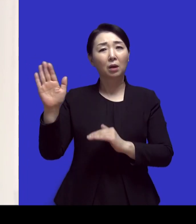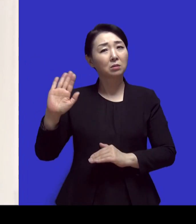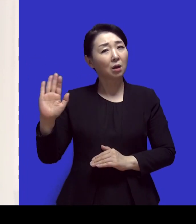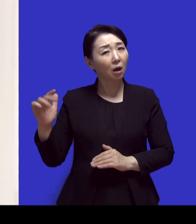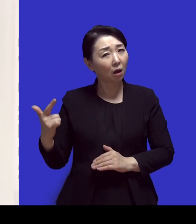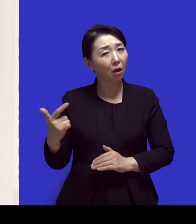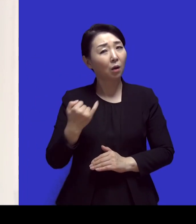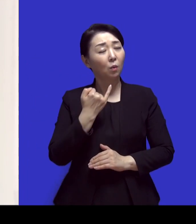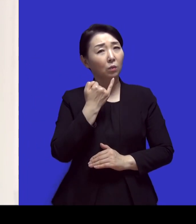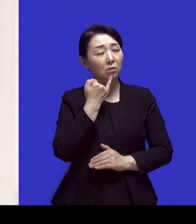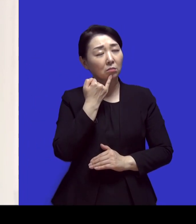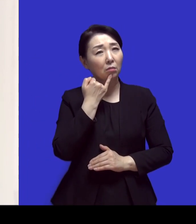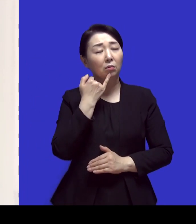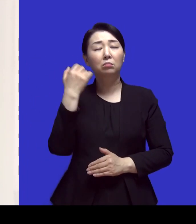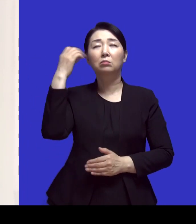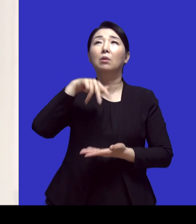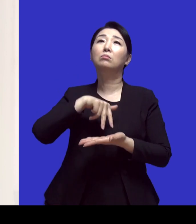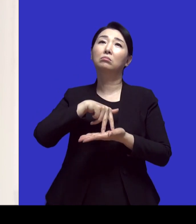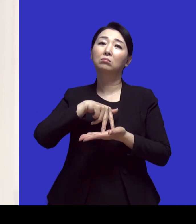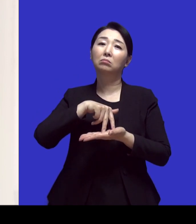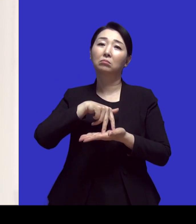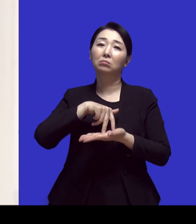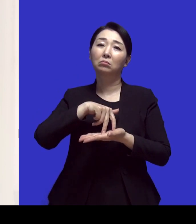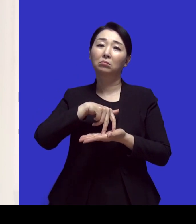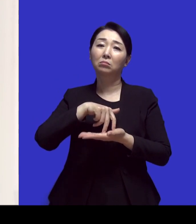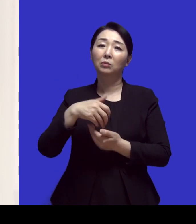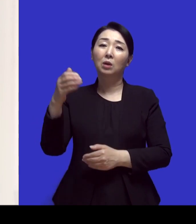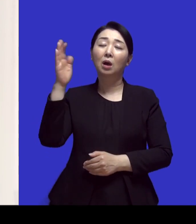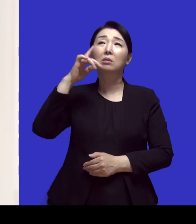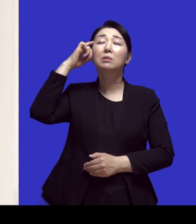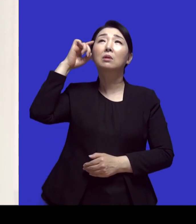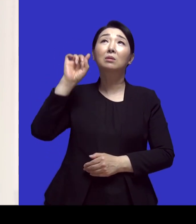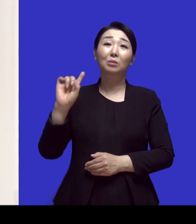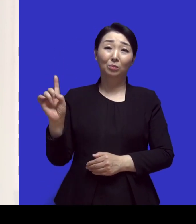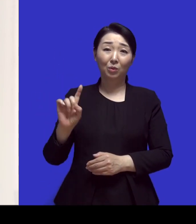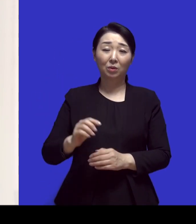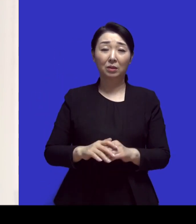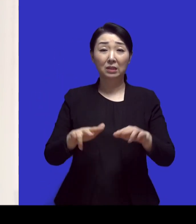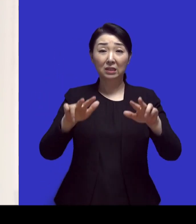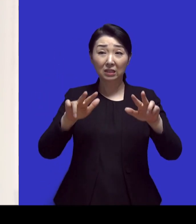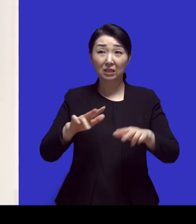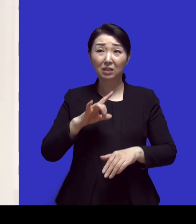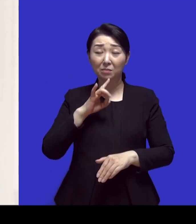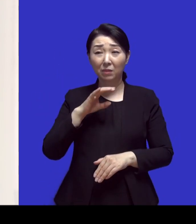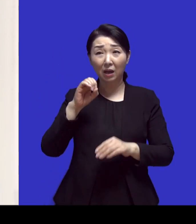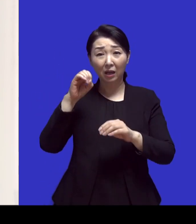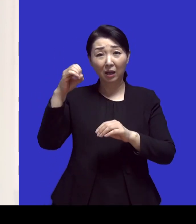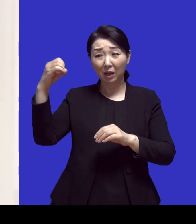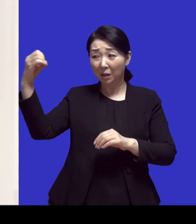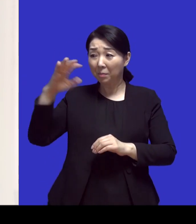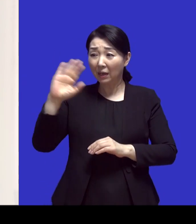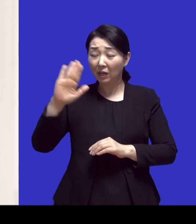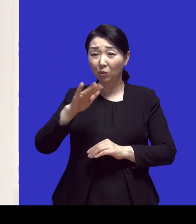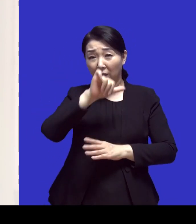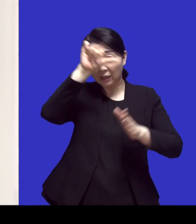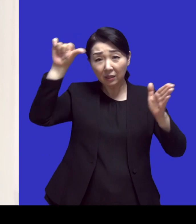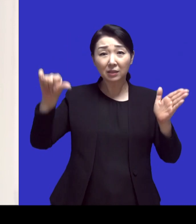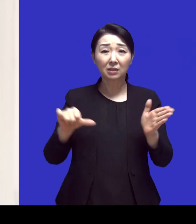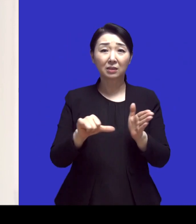되는구나 하고 서 있는데 드는 생각이 이게 지금만 얘기하시는 게 아니라 내 인생을